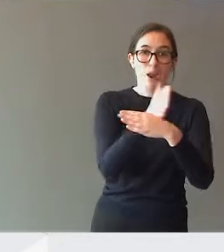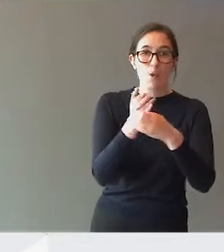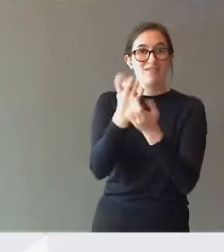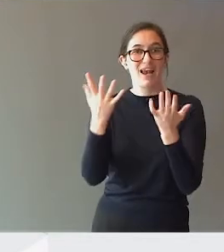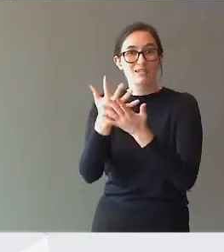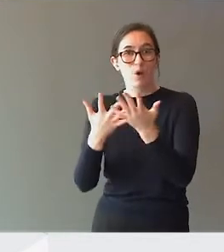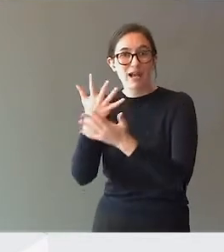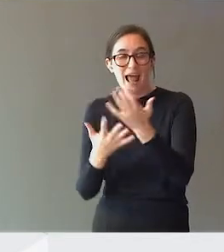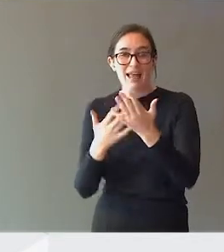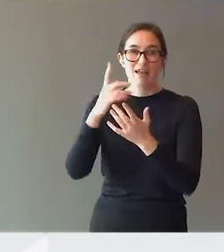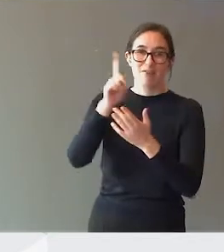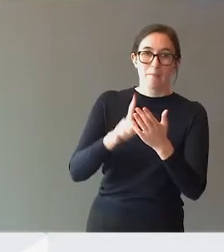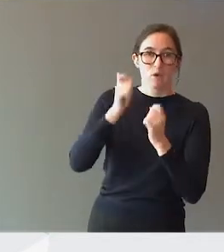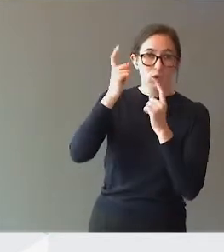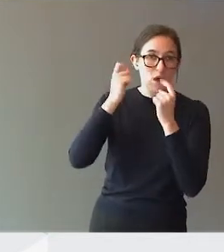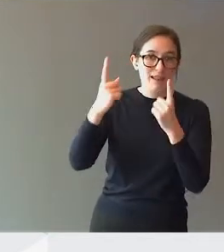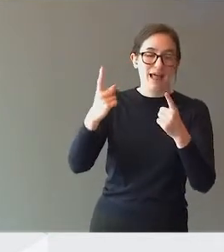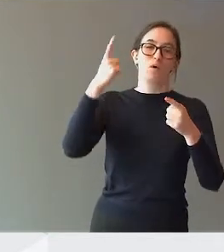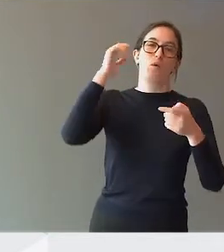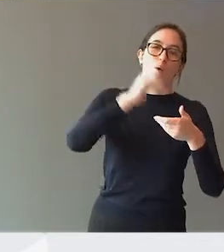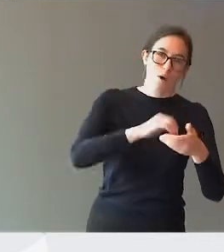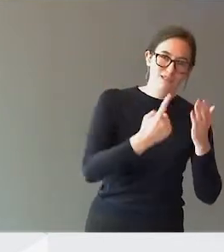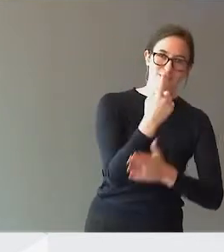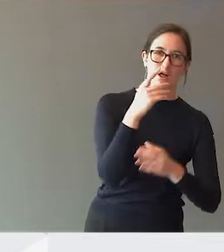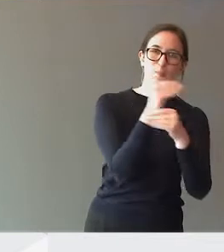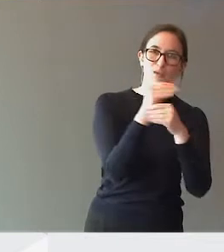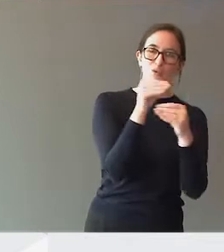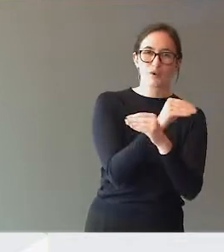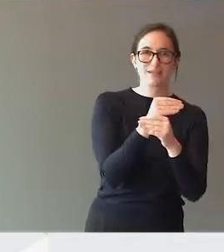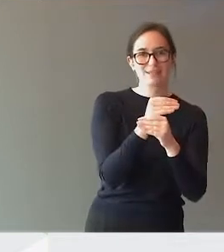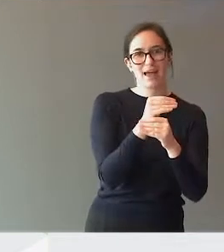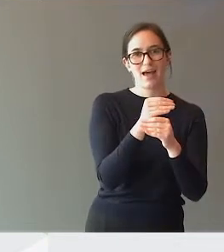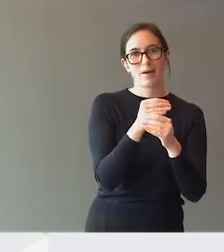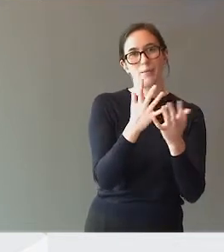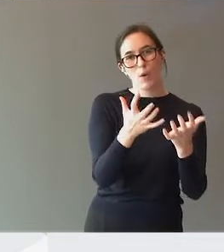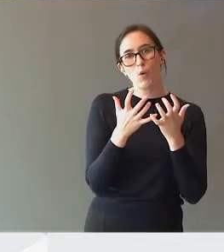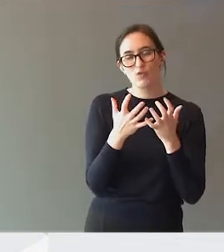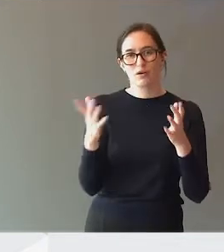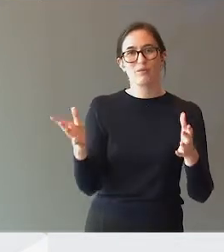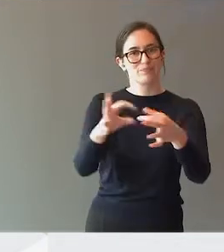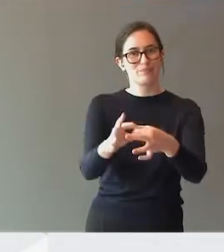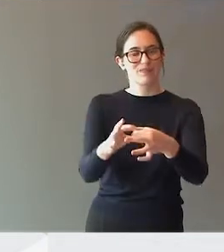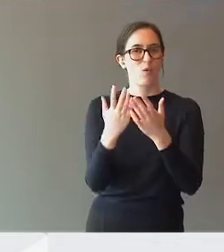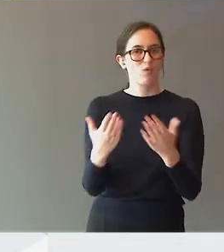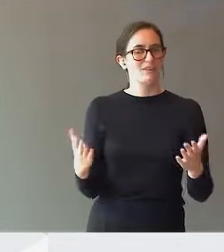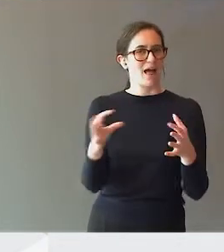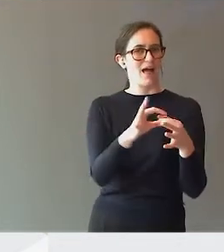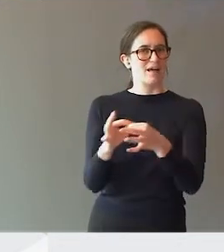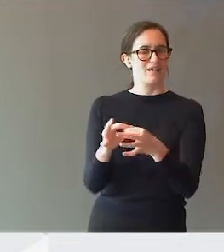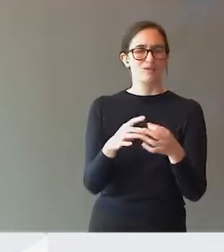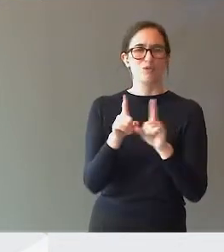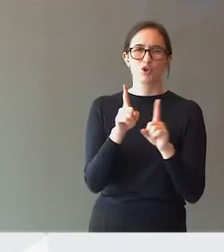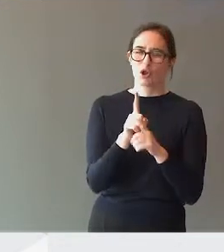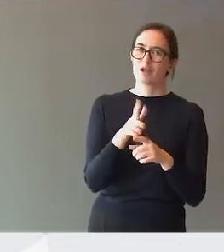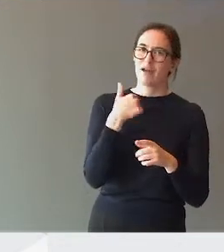mellom flerspråklighet, fremmedkulturalitet og spesialpedagogiske særskilte behov. Man har problemer med å